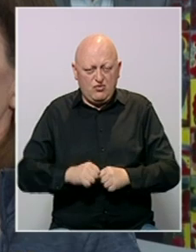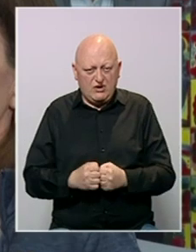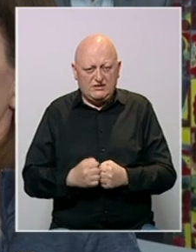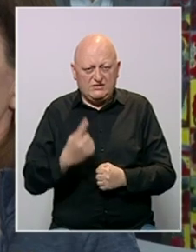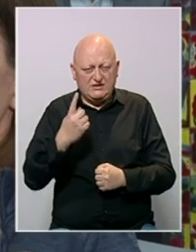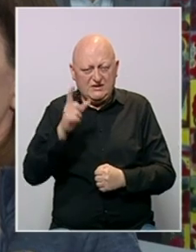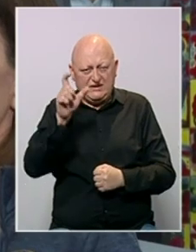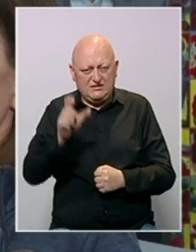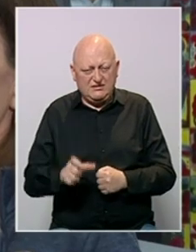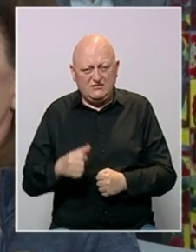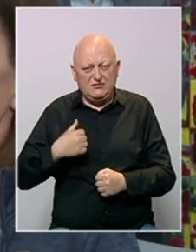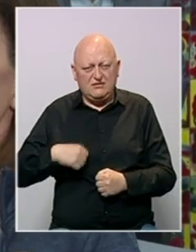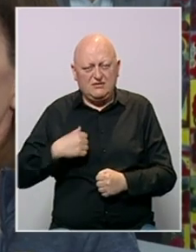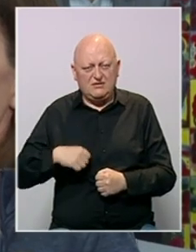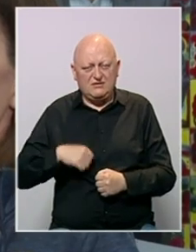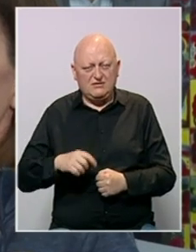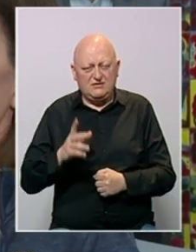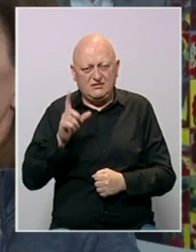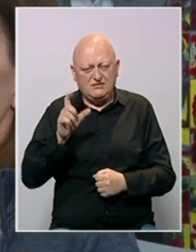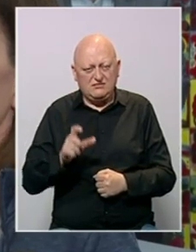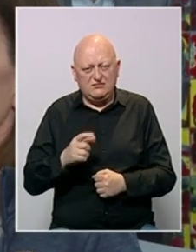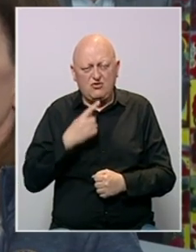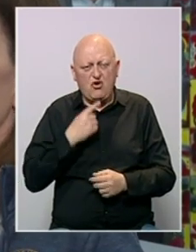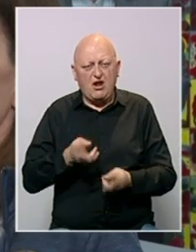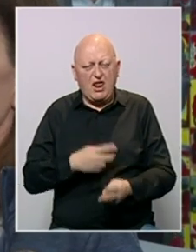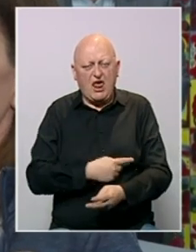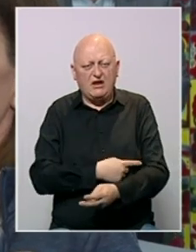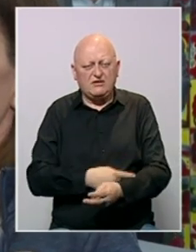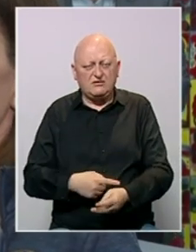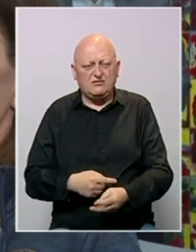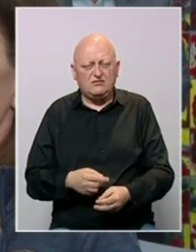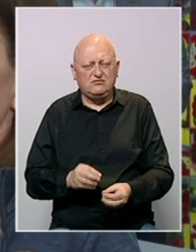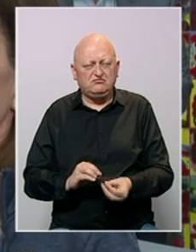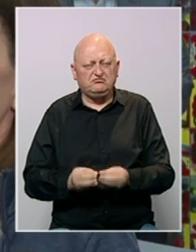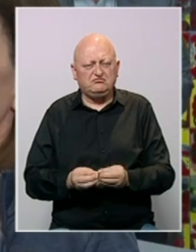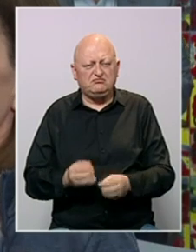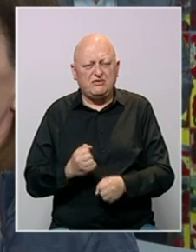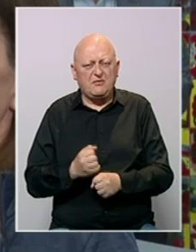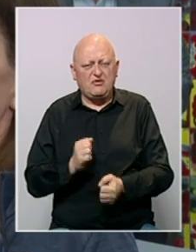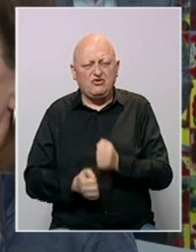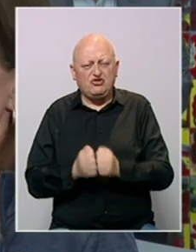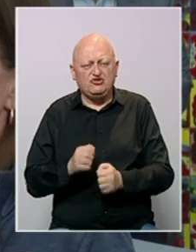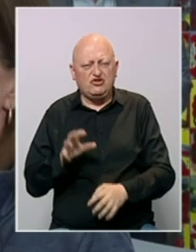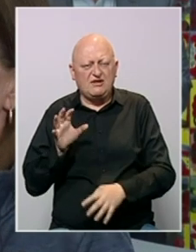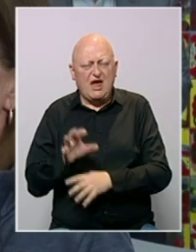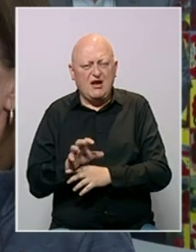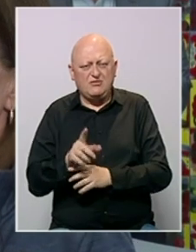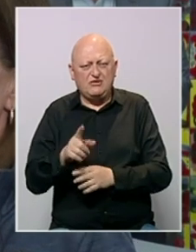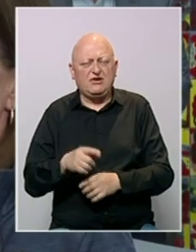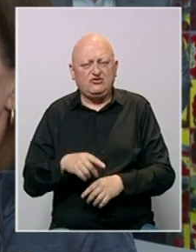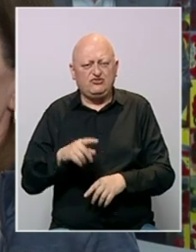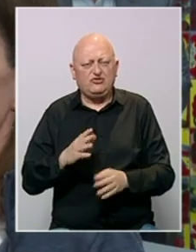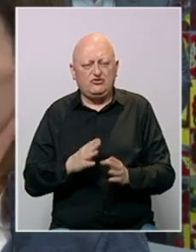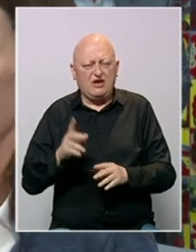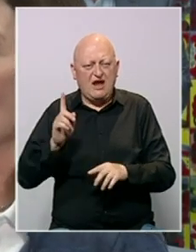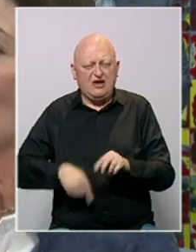pojedinac bijeli supremacist koji je hladno krvno okrutno i kalkulantski izveo teroristički čini koji će zato biti